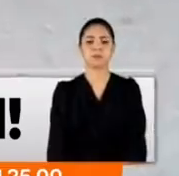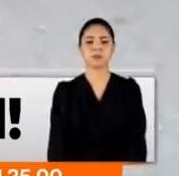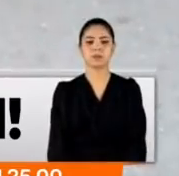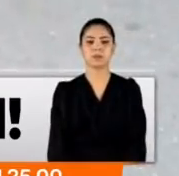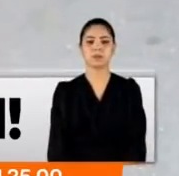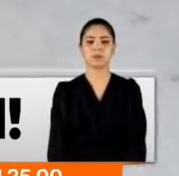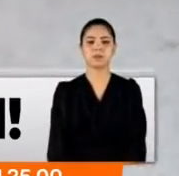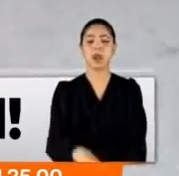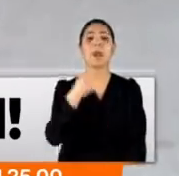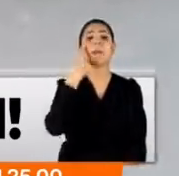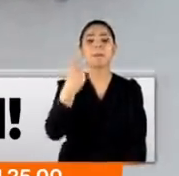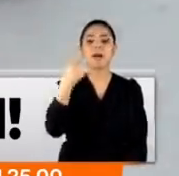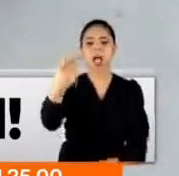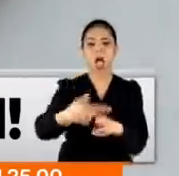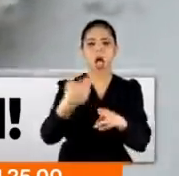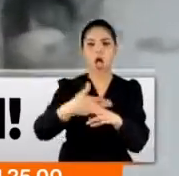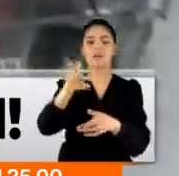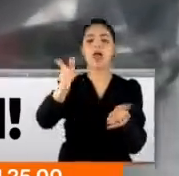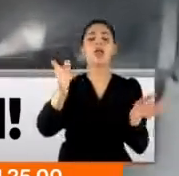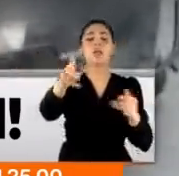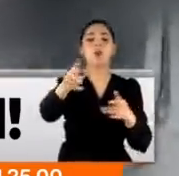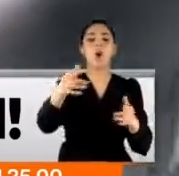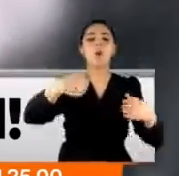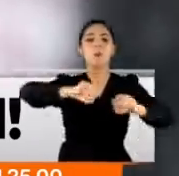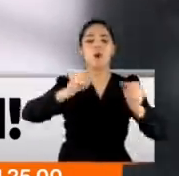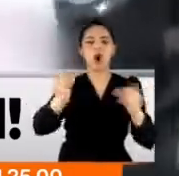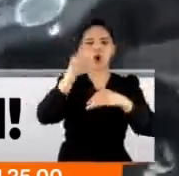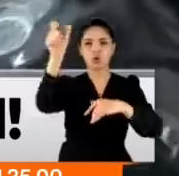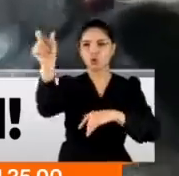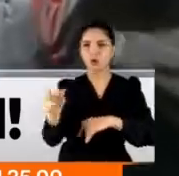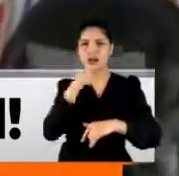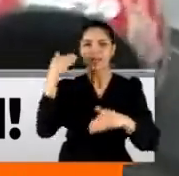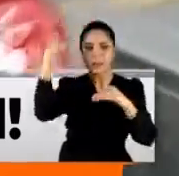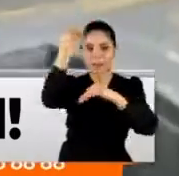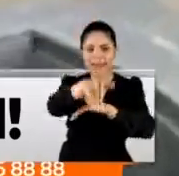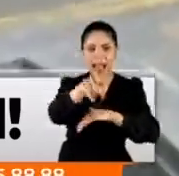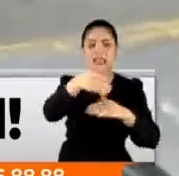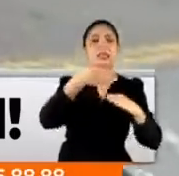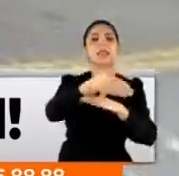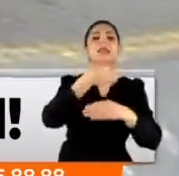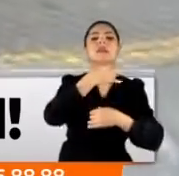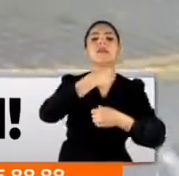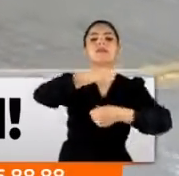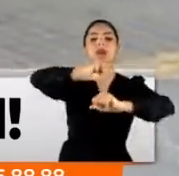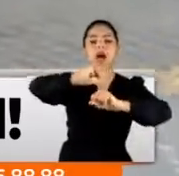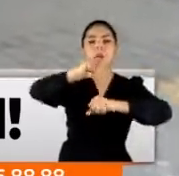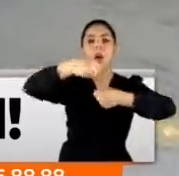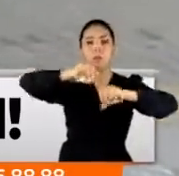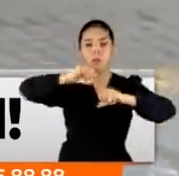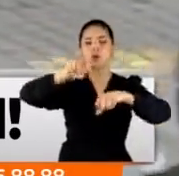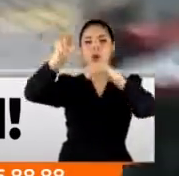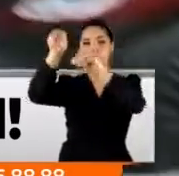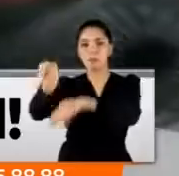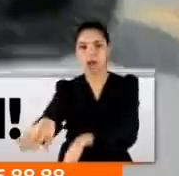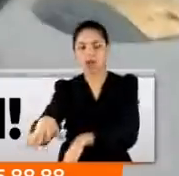Örneğin bakın şimdi bir motorlu kurye geldi ama sitenin içerisine alınmıyor motosikletiyle. O yüzden motosikletini